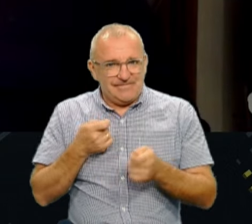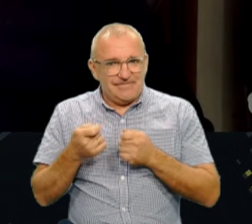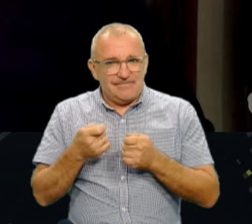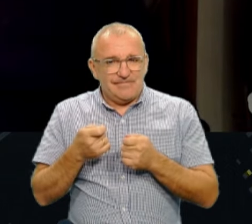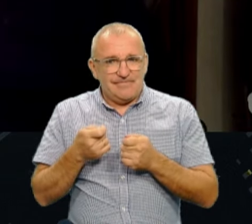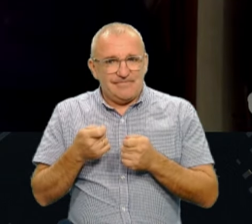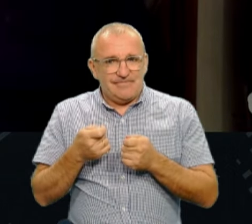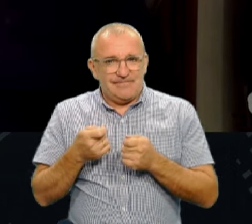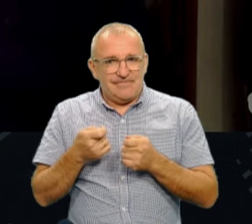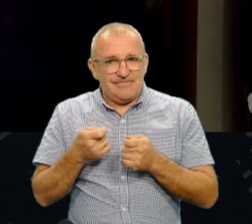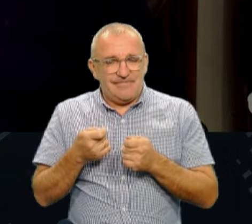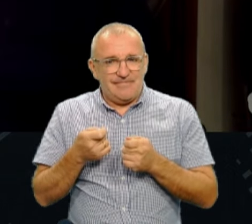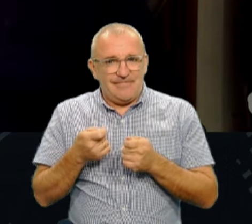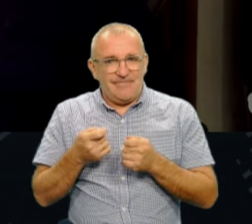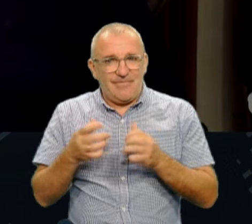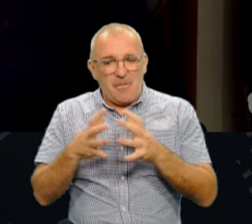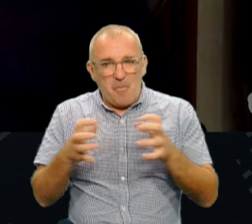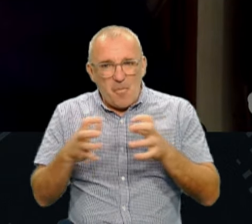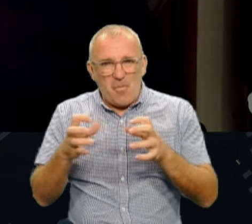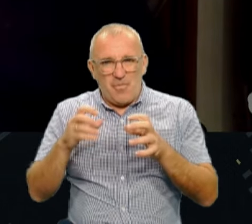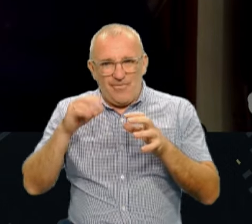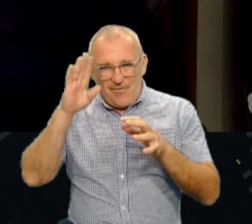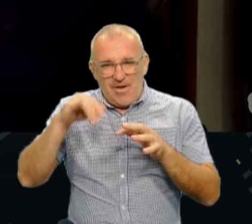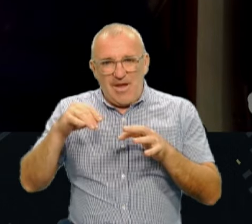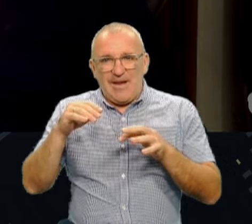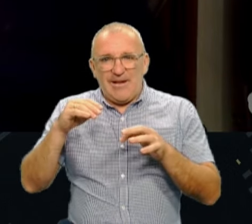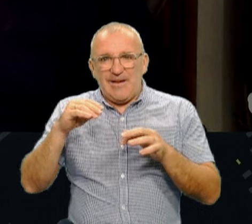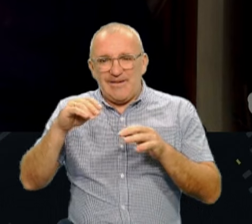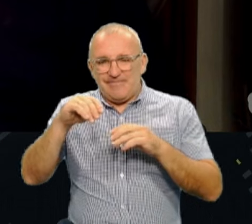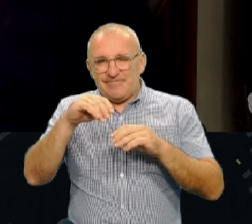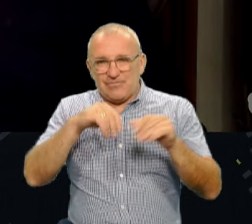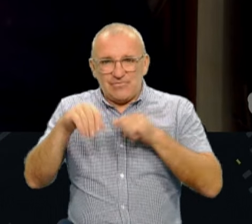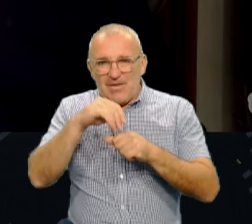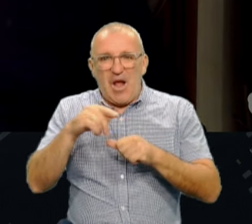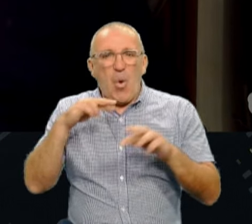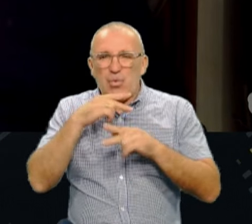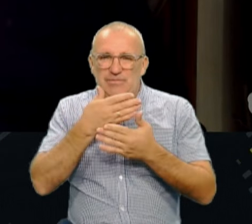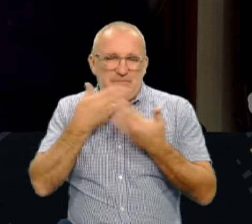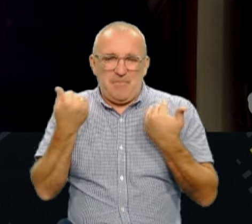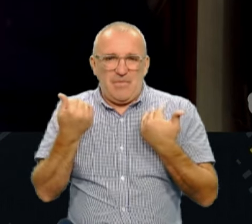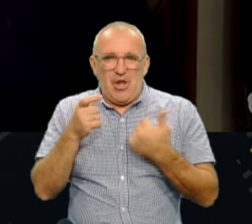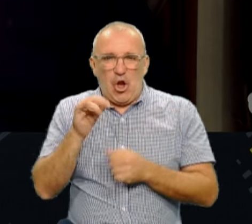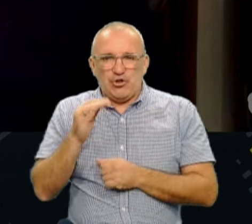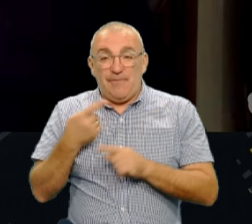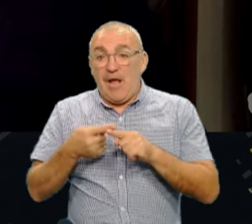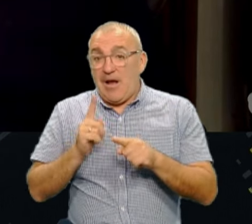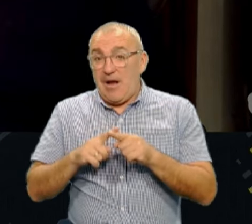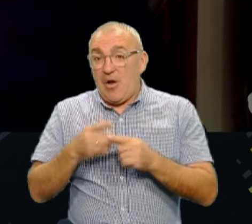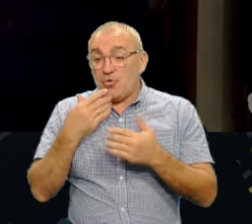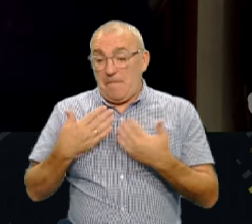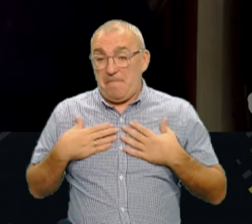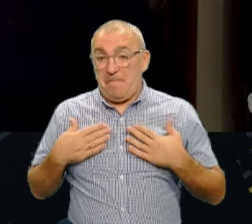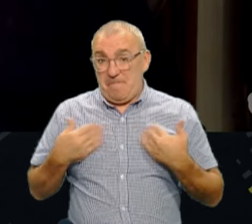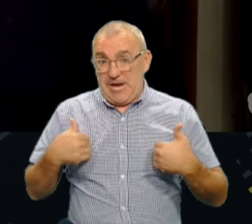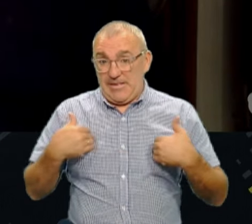Ну, вимочити, засолити, в принципі, і отруєних серед хрящів молочників немає. Ось, і на що стосовано мене, то ми